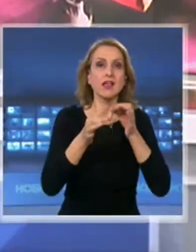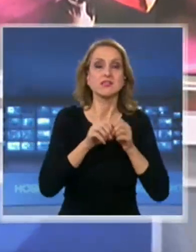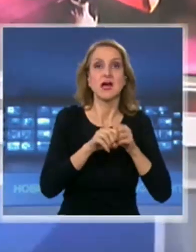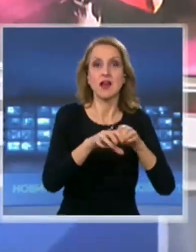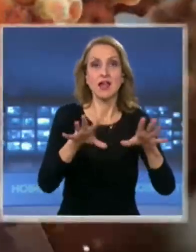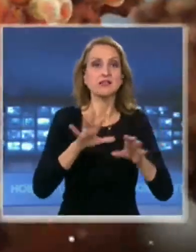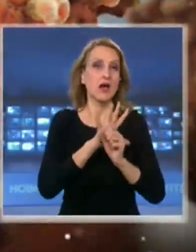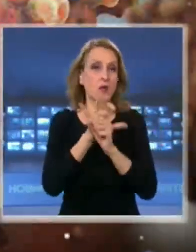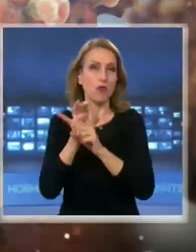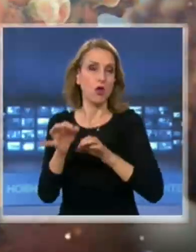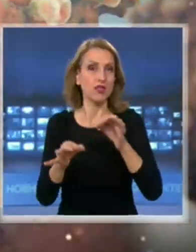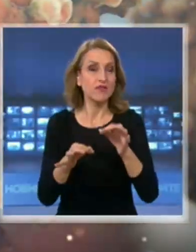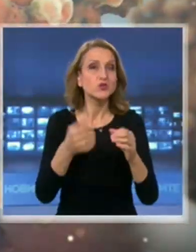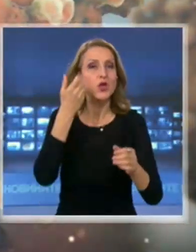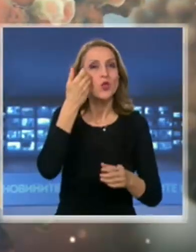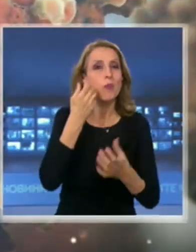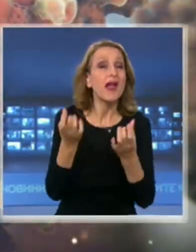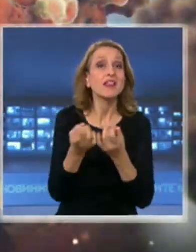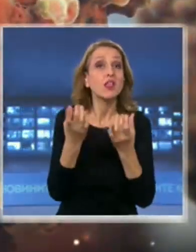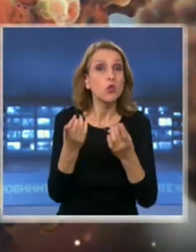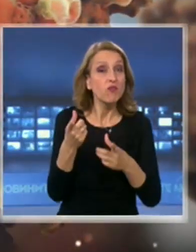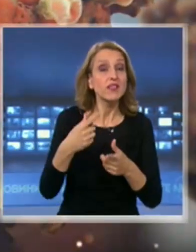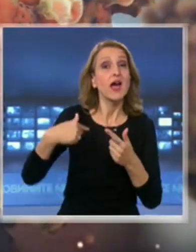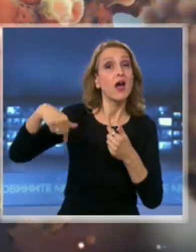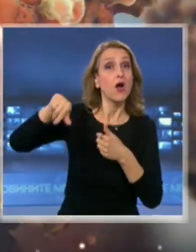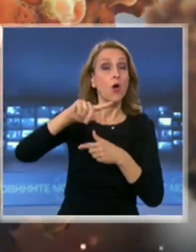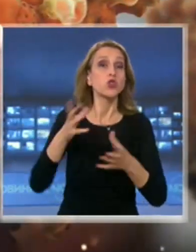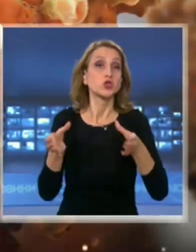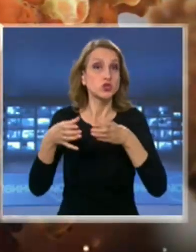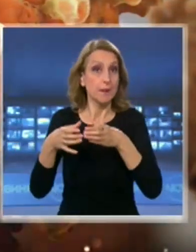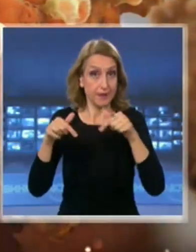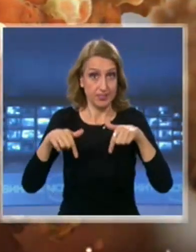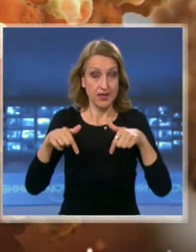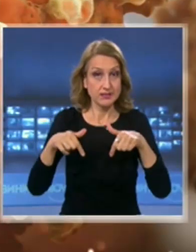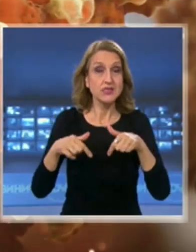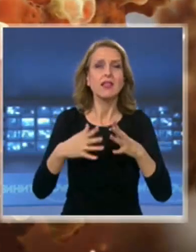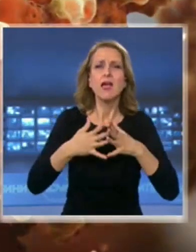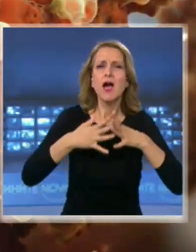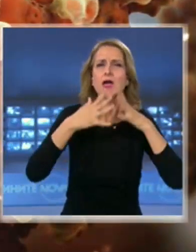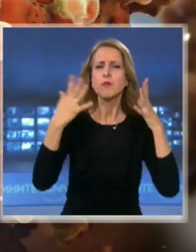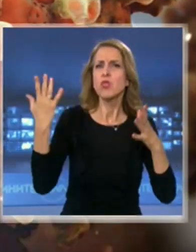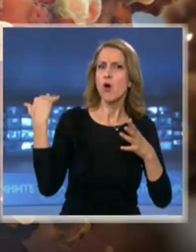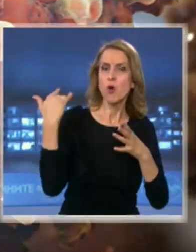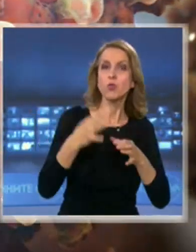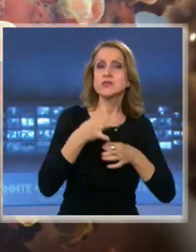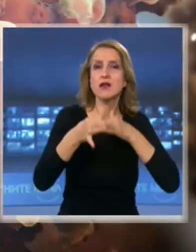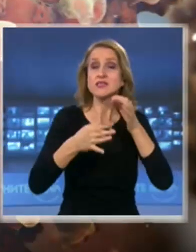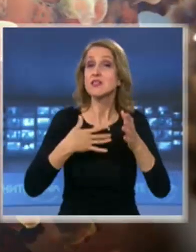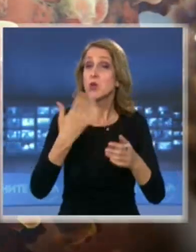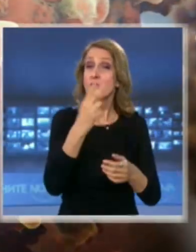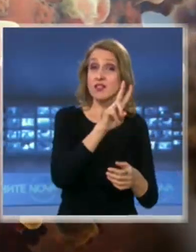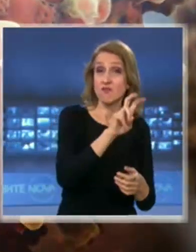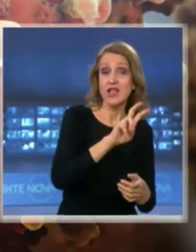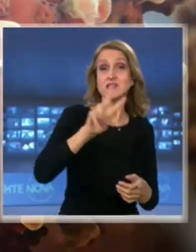новина дойде от брифинга на НОВА. Според тяхната статистика, най-много заразение е имало в периода 20-26